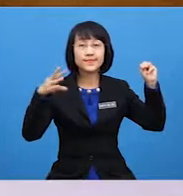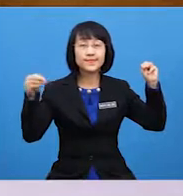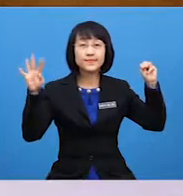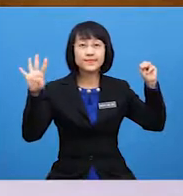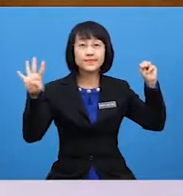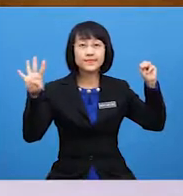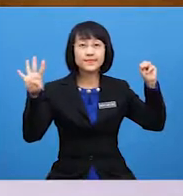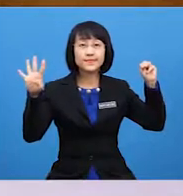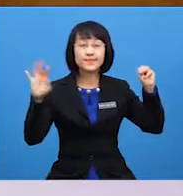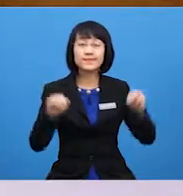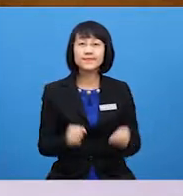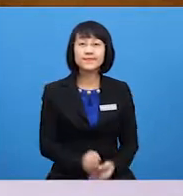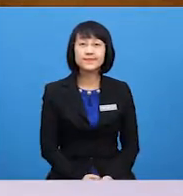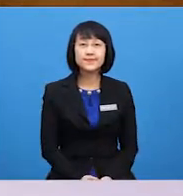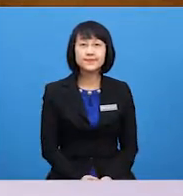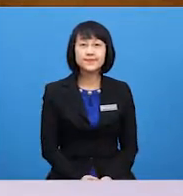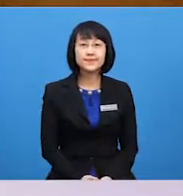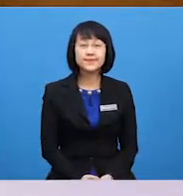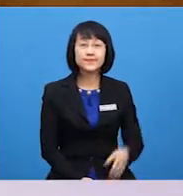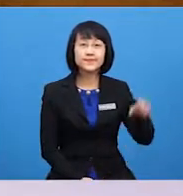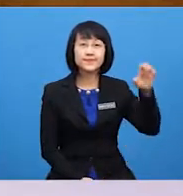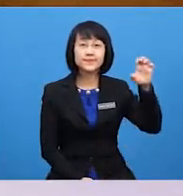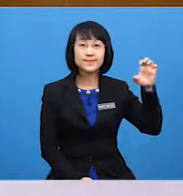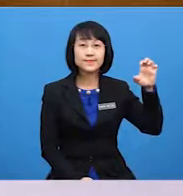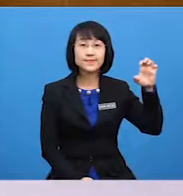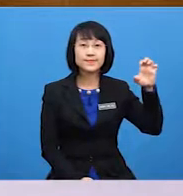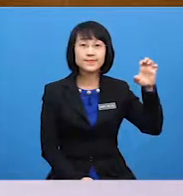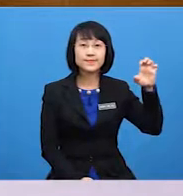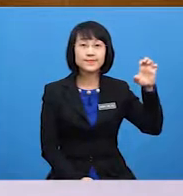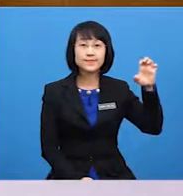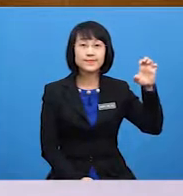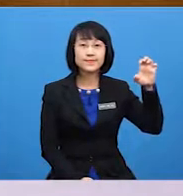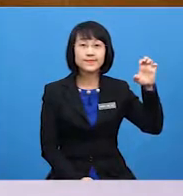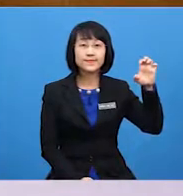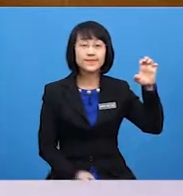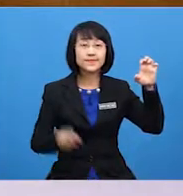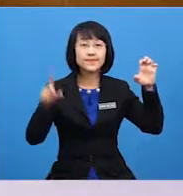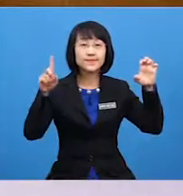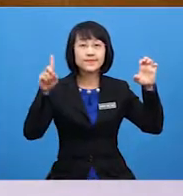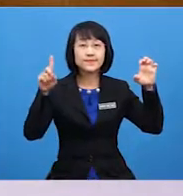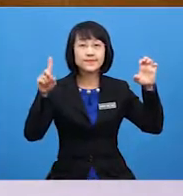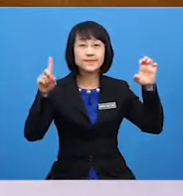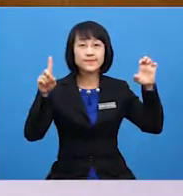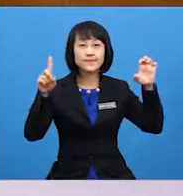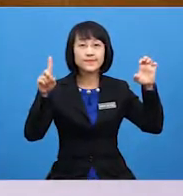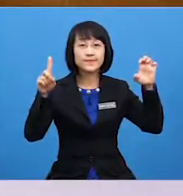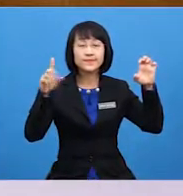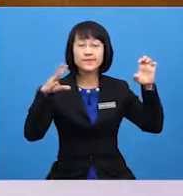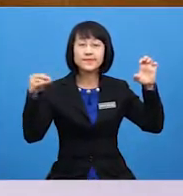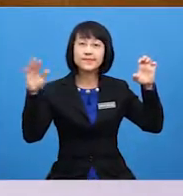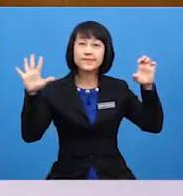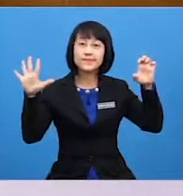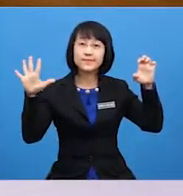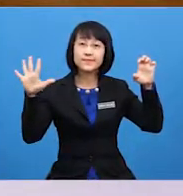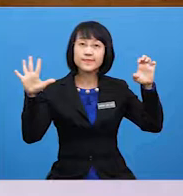4 Letter E is 1, and 5